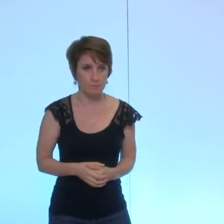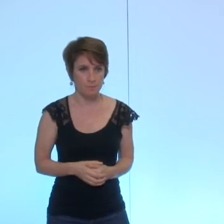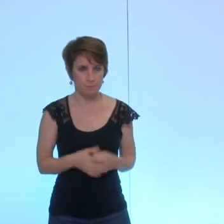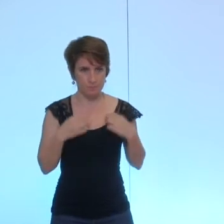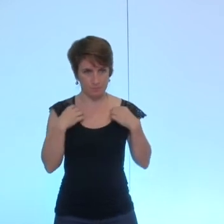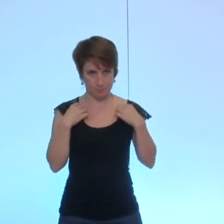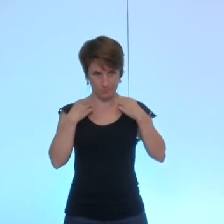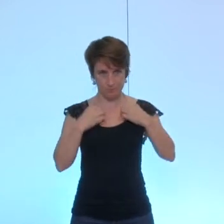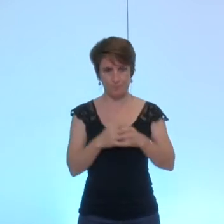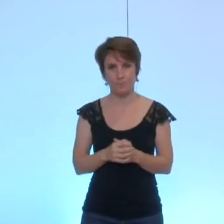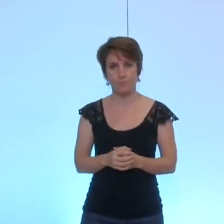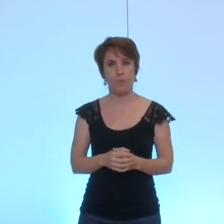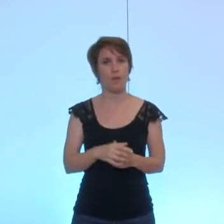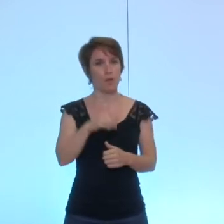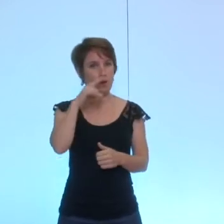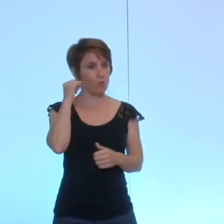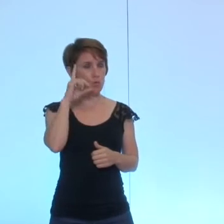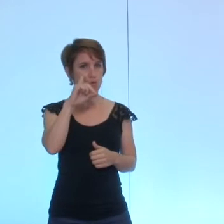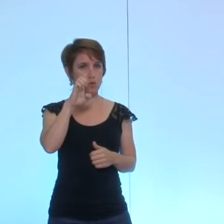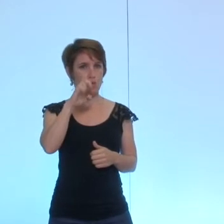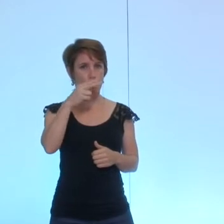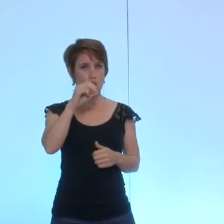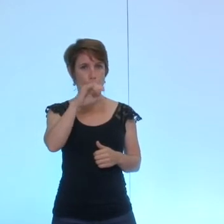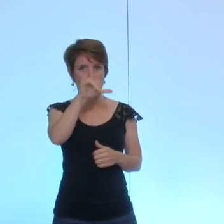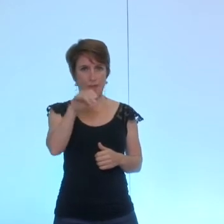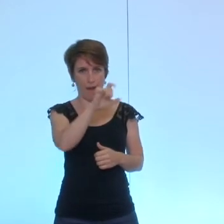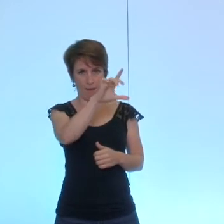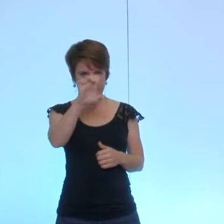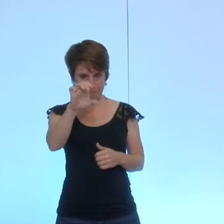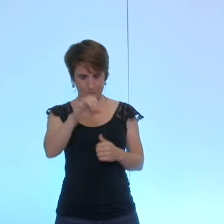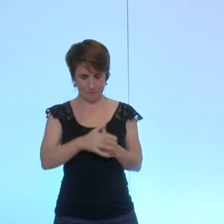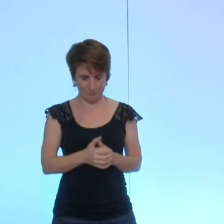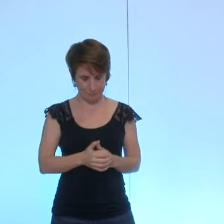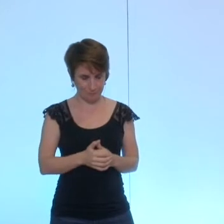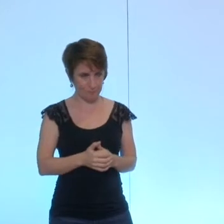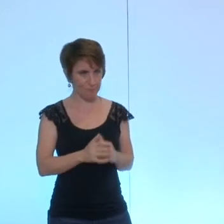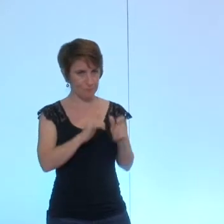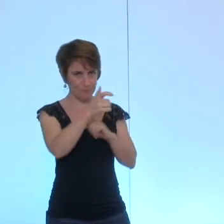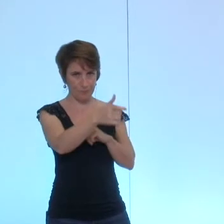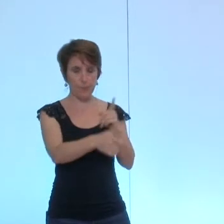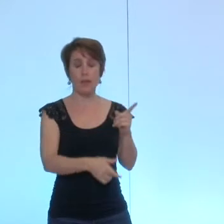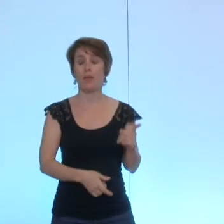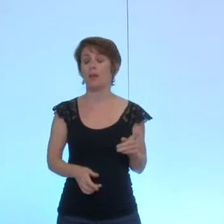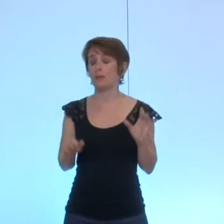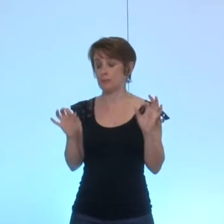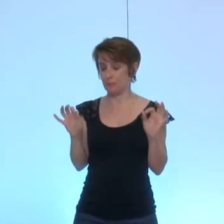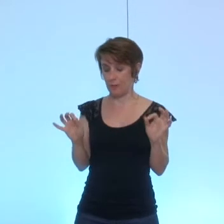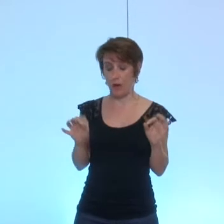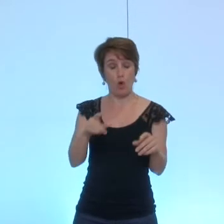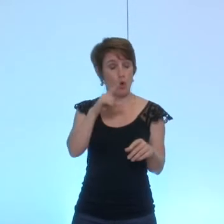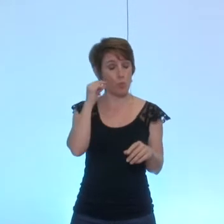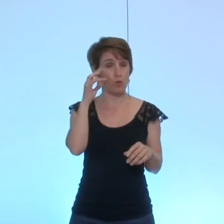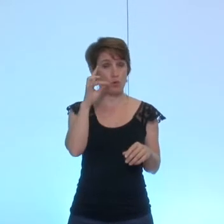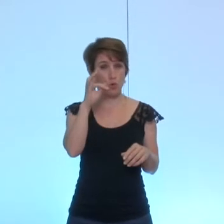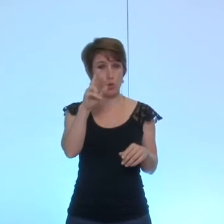M. Denoyel Alors sur deux éléments qui viennent d'être dits par M. Fristot déjà